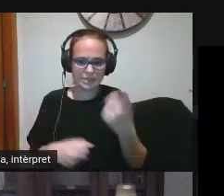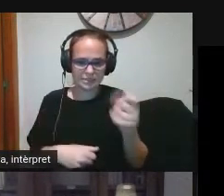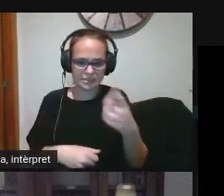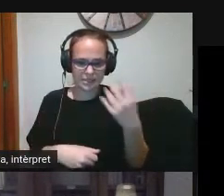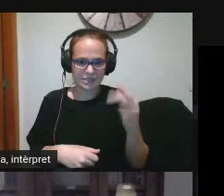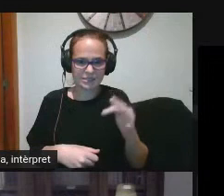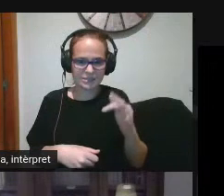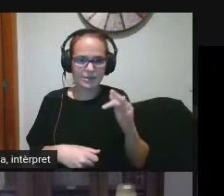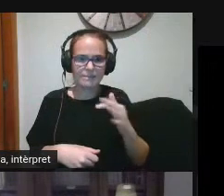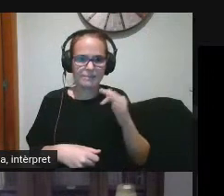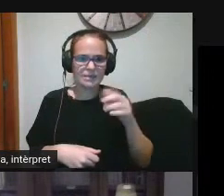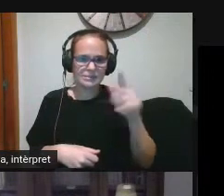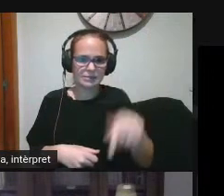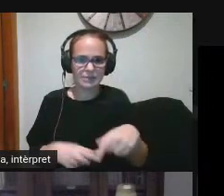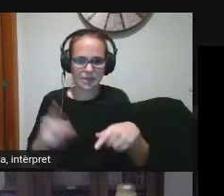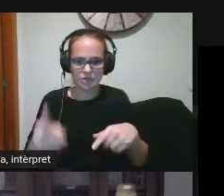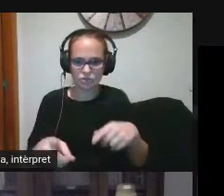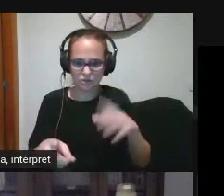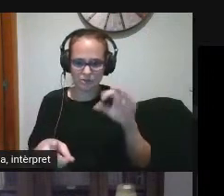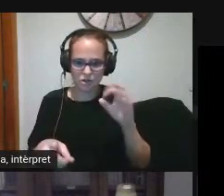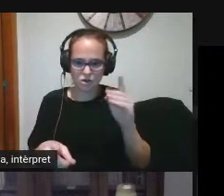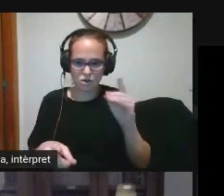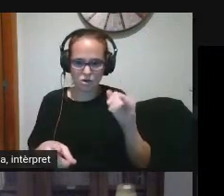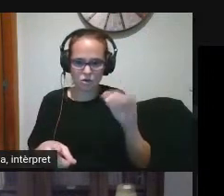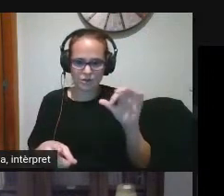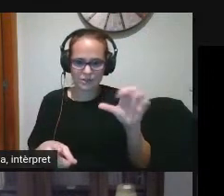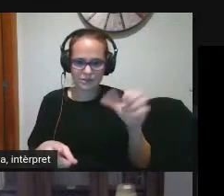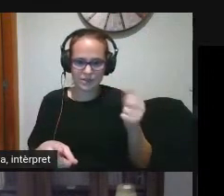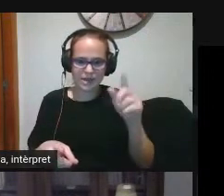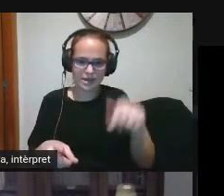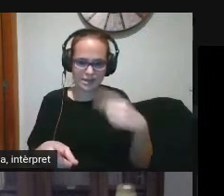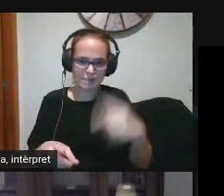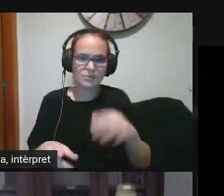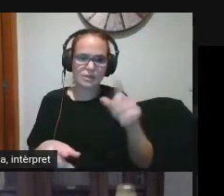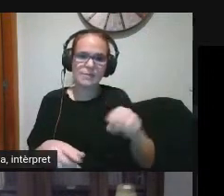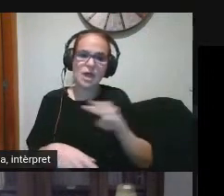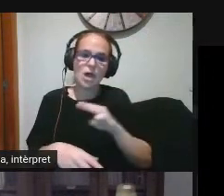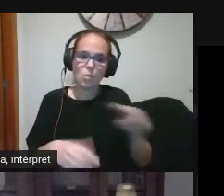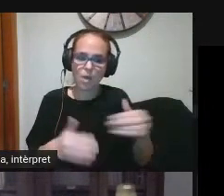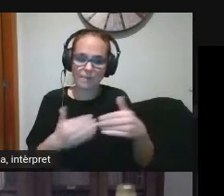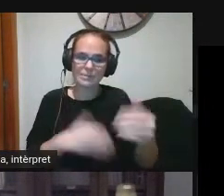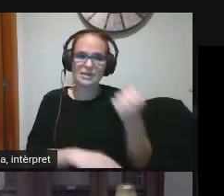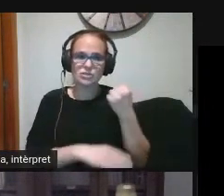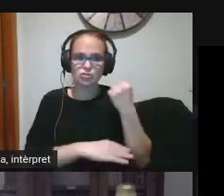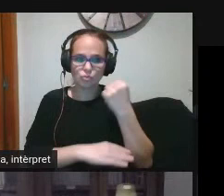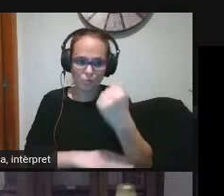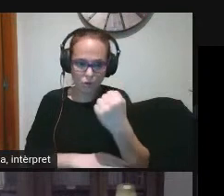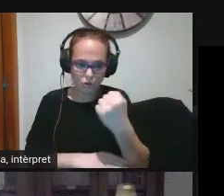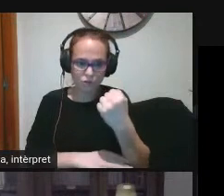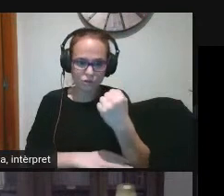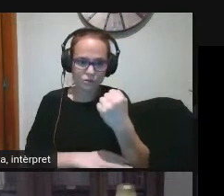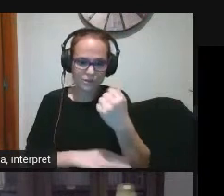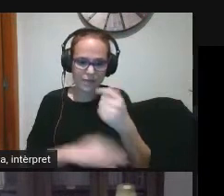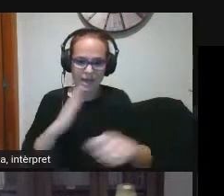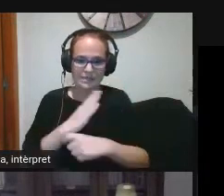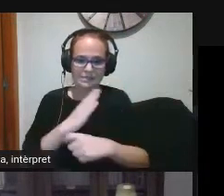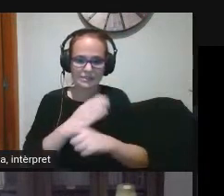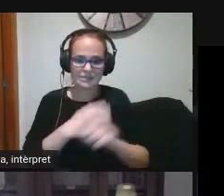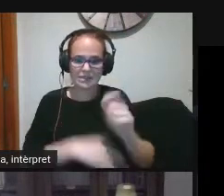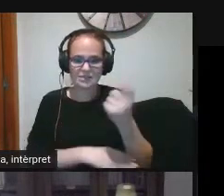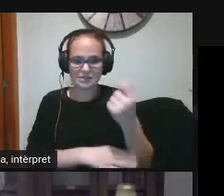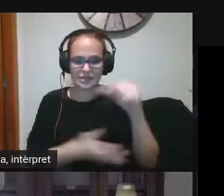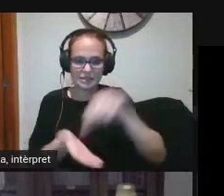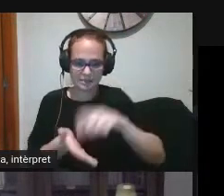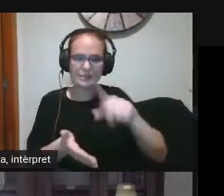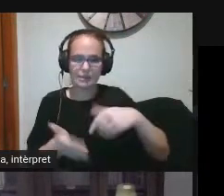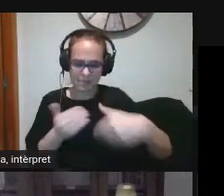bueno ara això està en el curs d'Odissea però que més endavant estarà penjat en el web de suport a l'estratègia digital de centre per tant